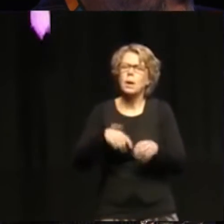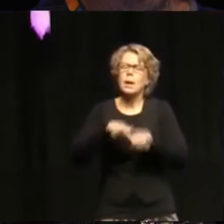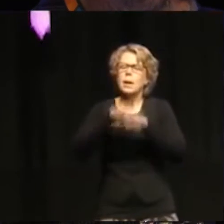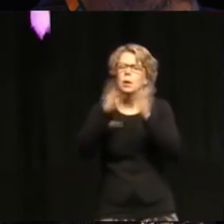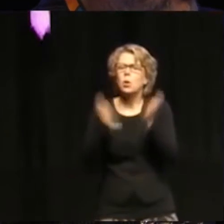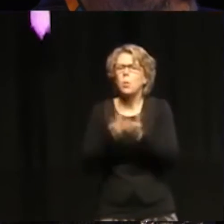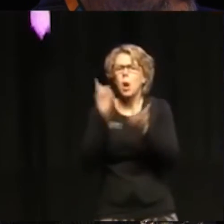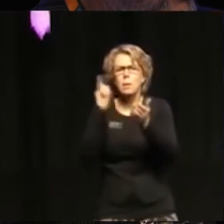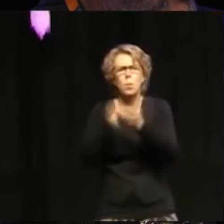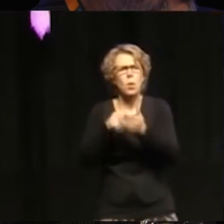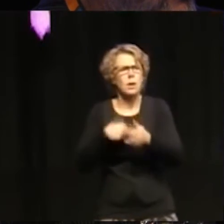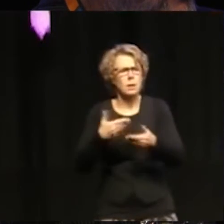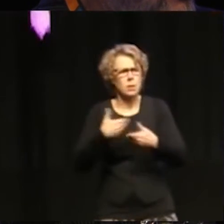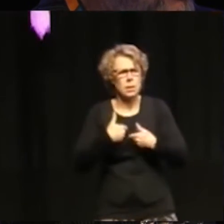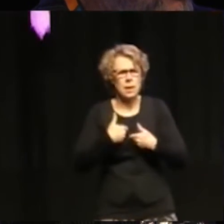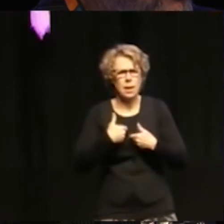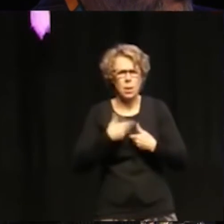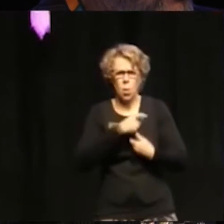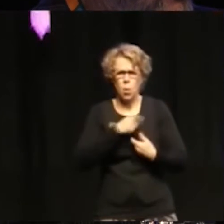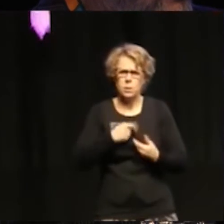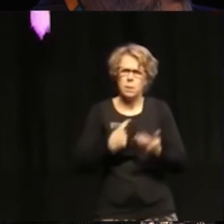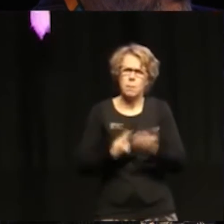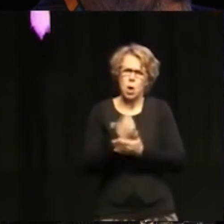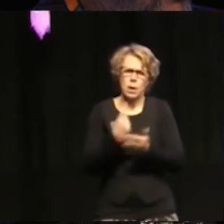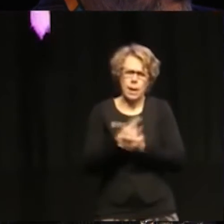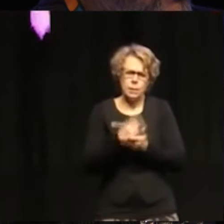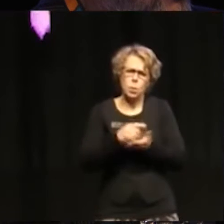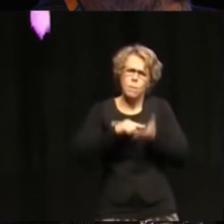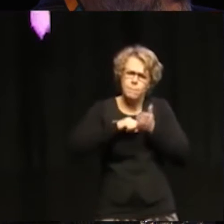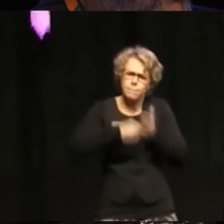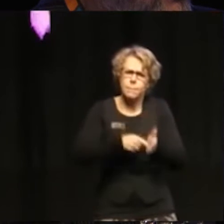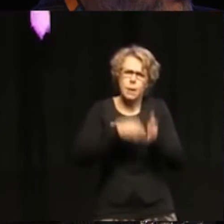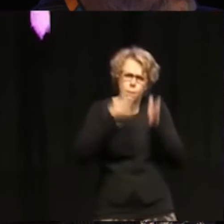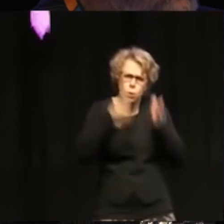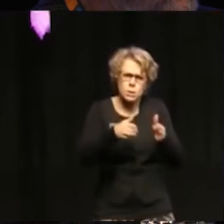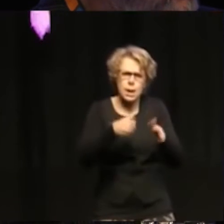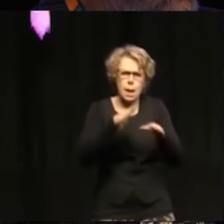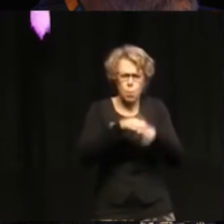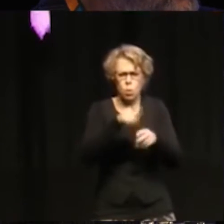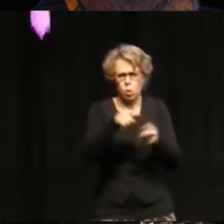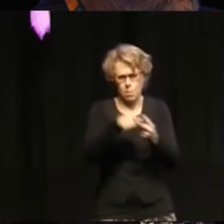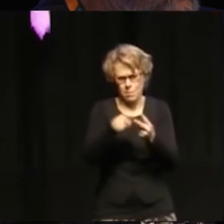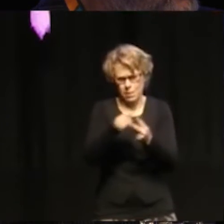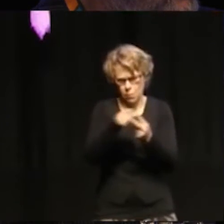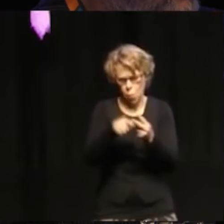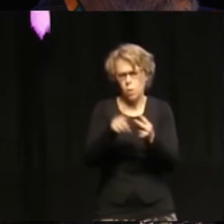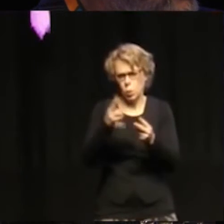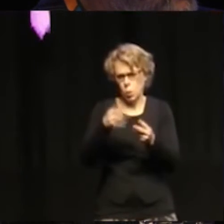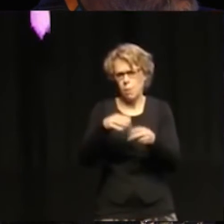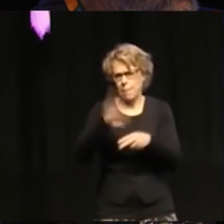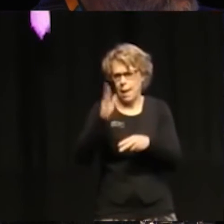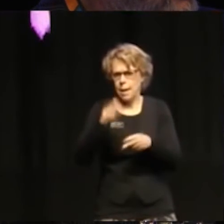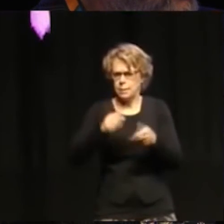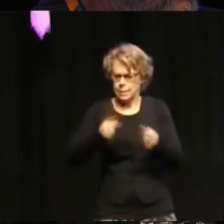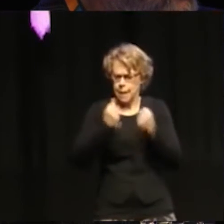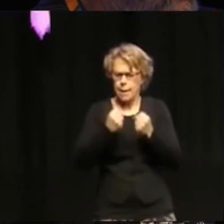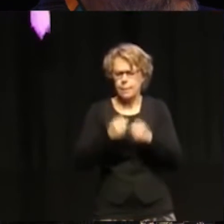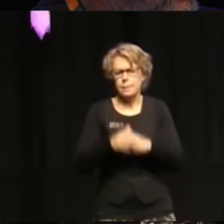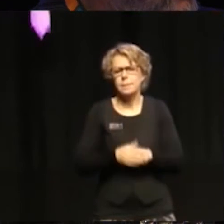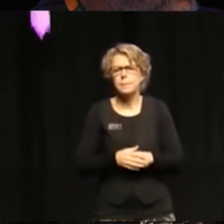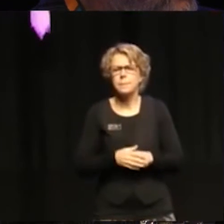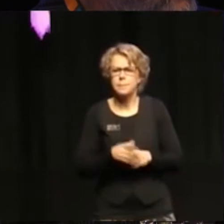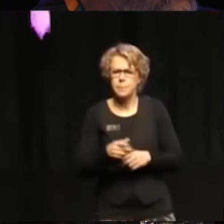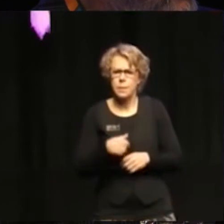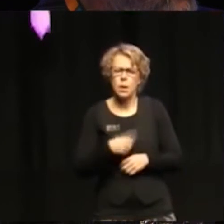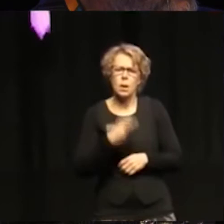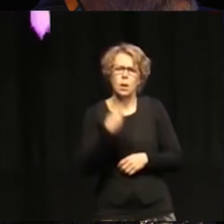give us an opportunity to address these dimensions in a more coherent way. The 2030 agenda